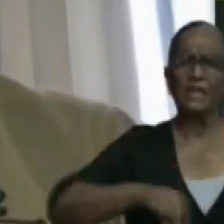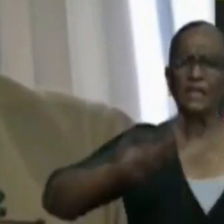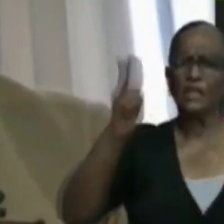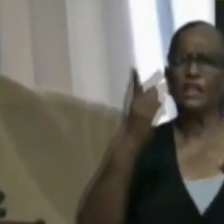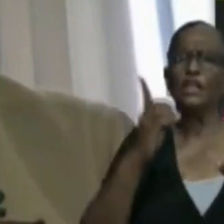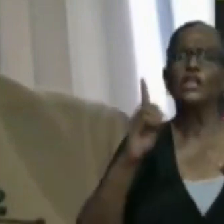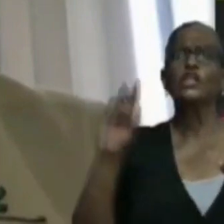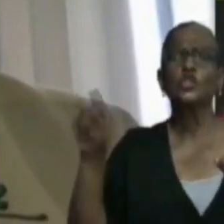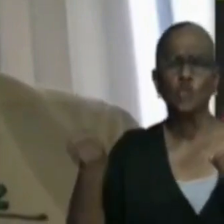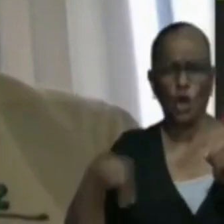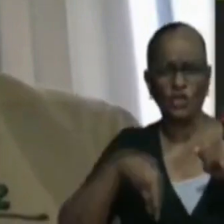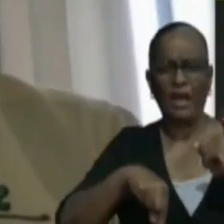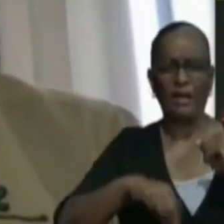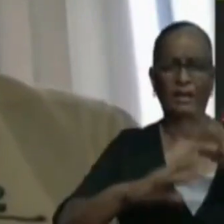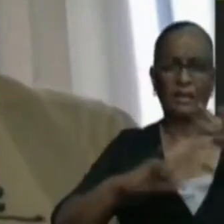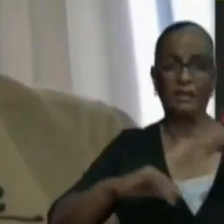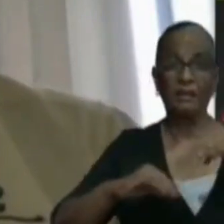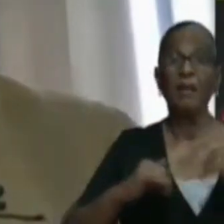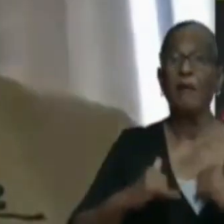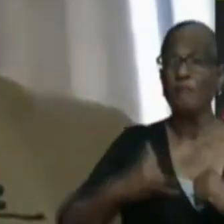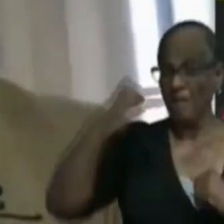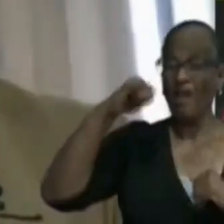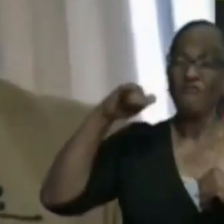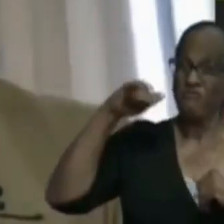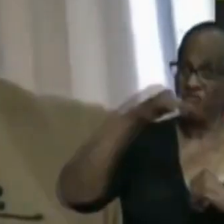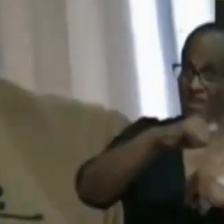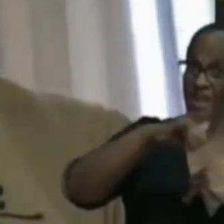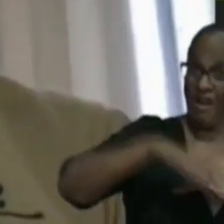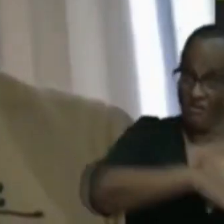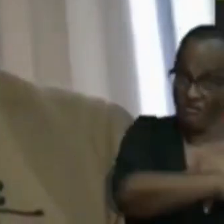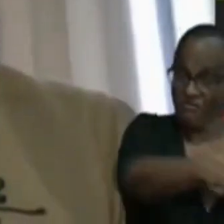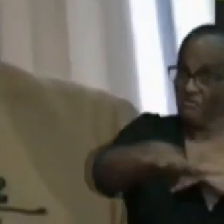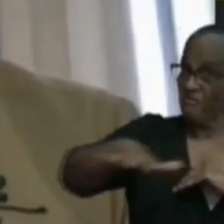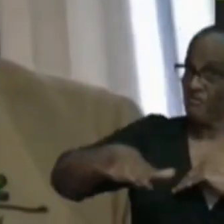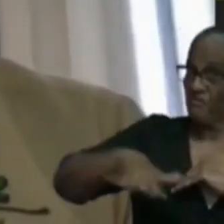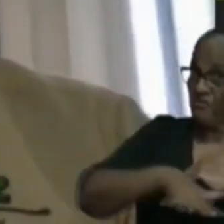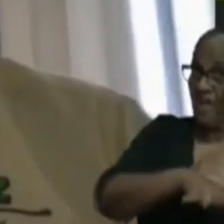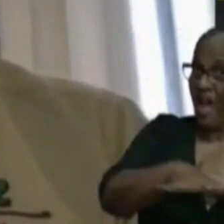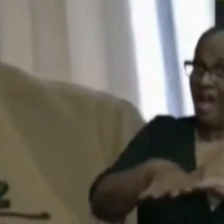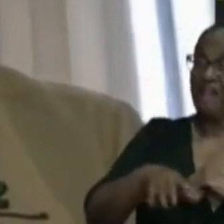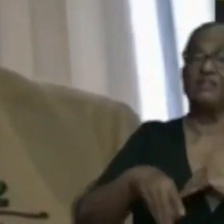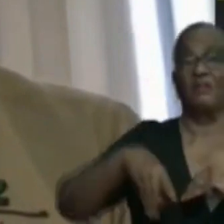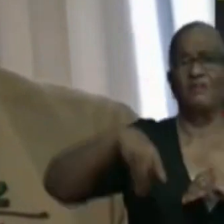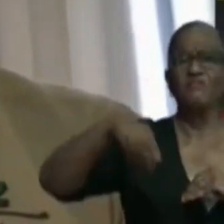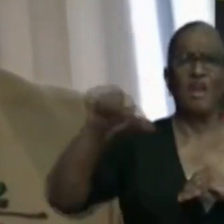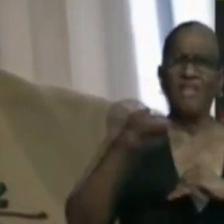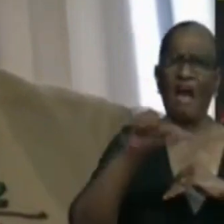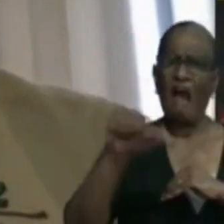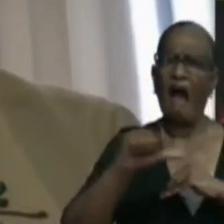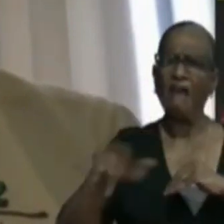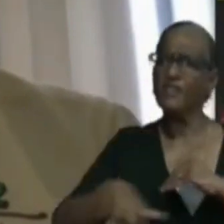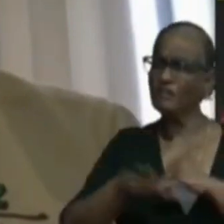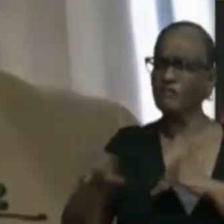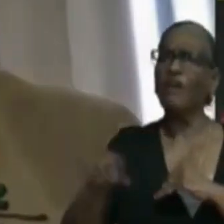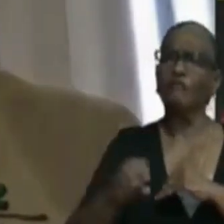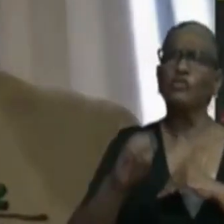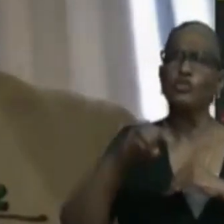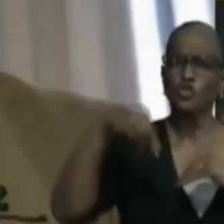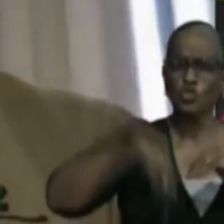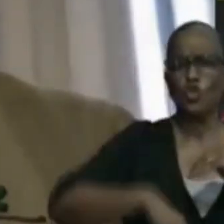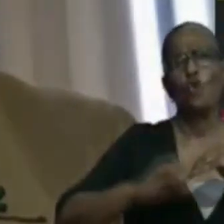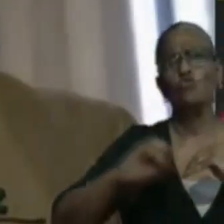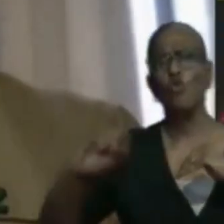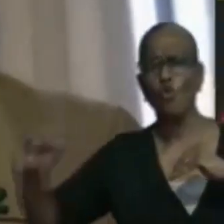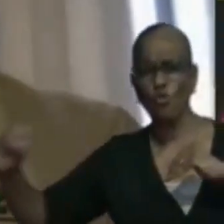Herman Ginty, directeur van de medische zending. Begin vorige week zijn we bij een epidemiologische missie naar dat gebied.